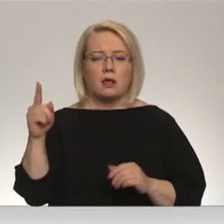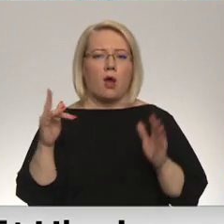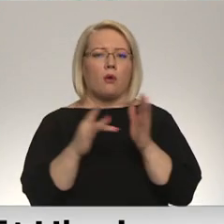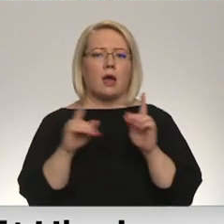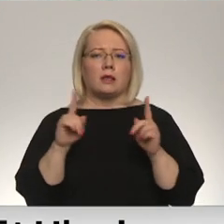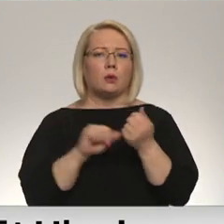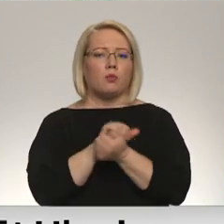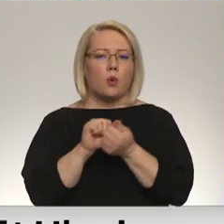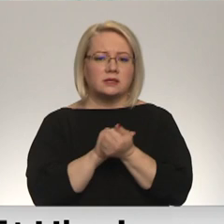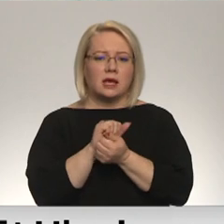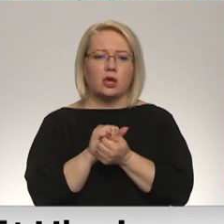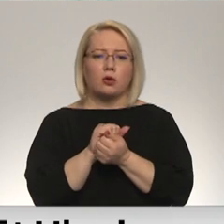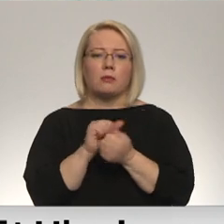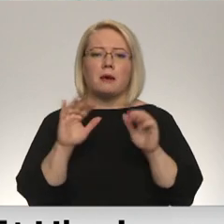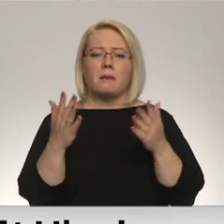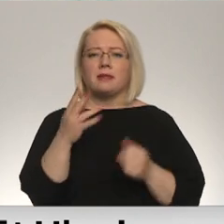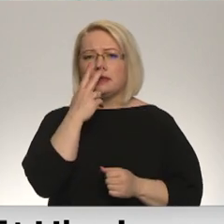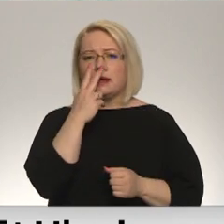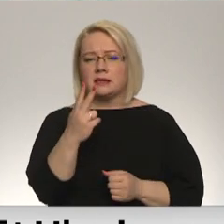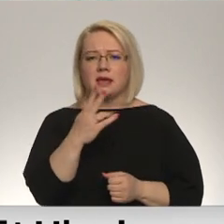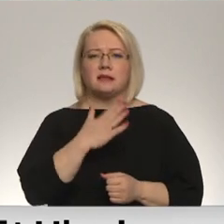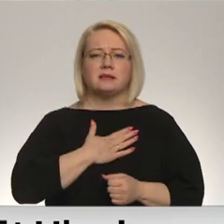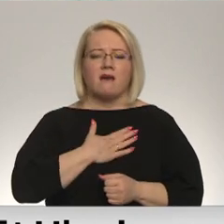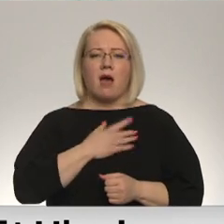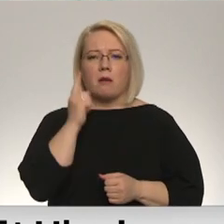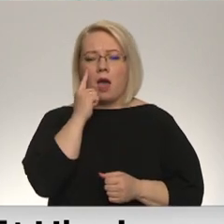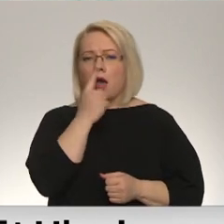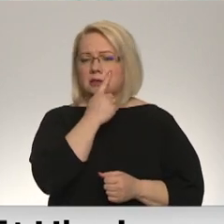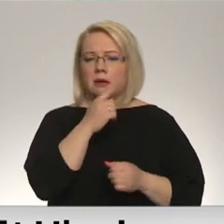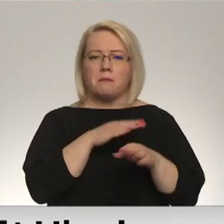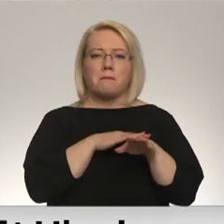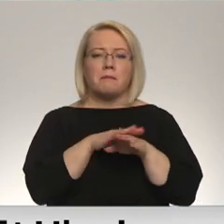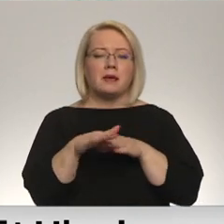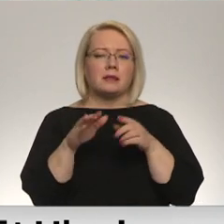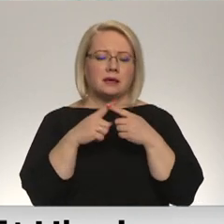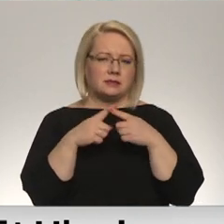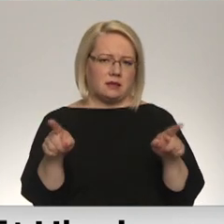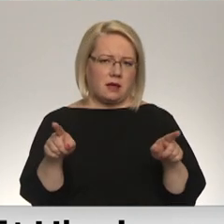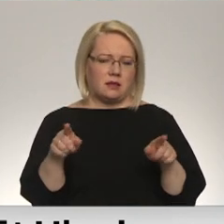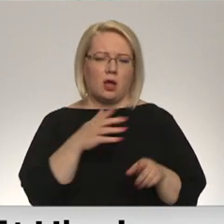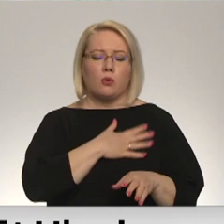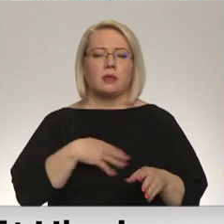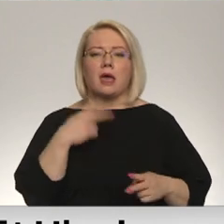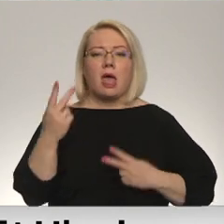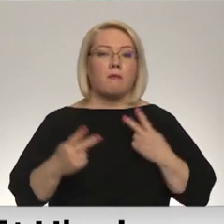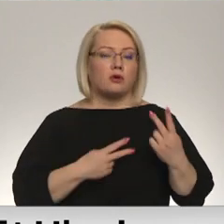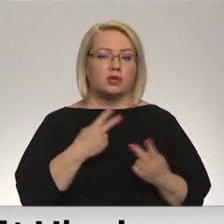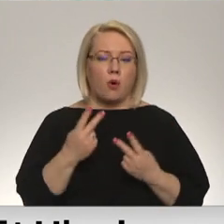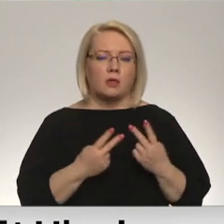šie postījumi, bet redzēt to savām acīm ir pilnīgi cilvēdāk, protams, ļoti emocionāli.